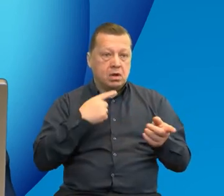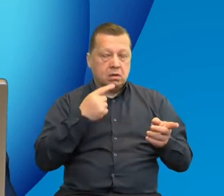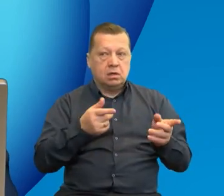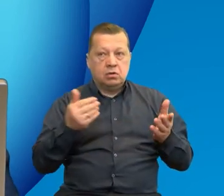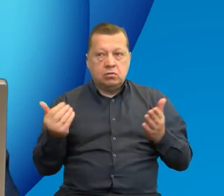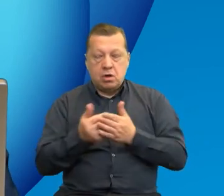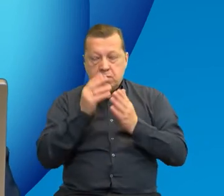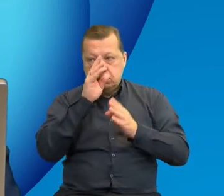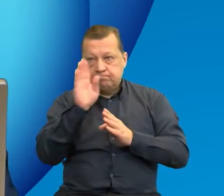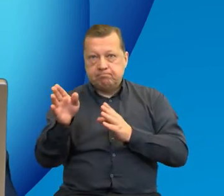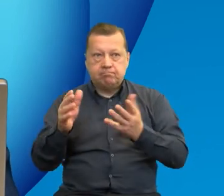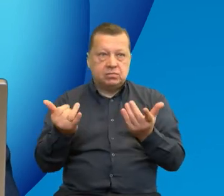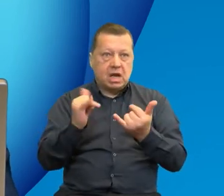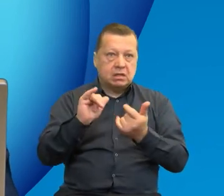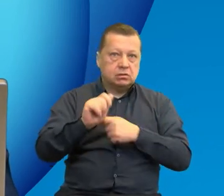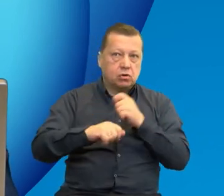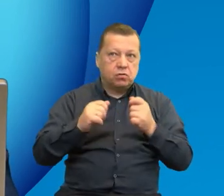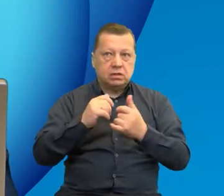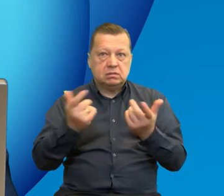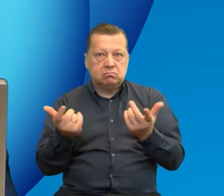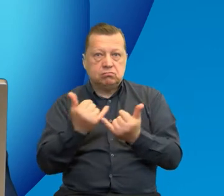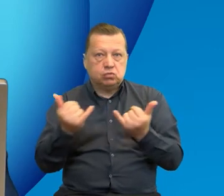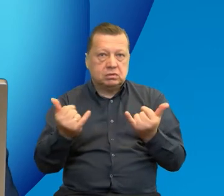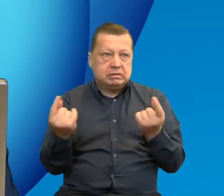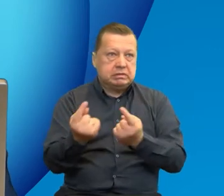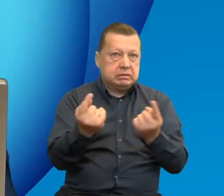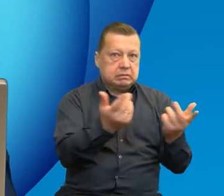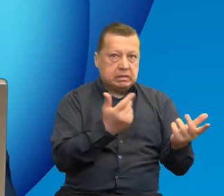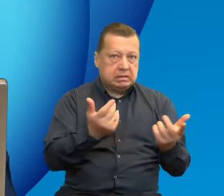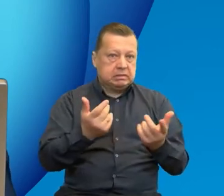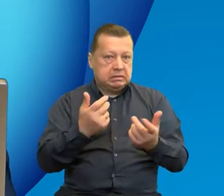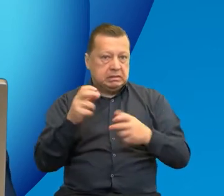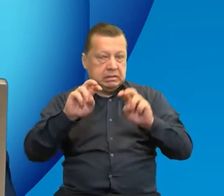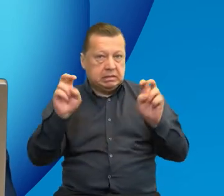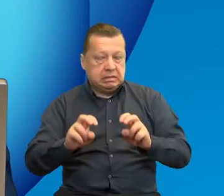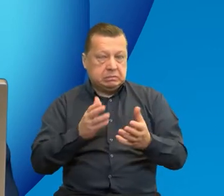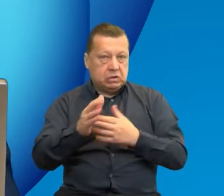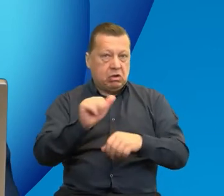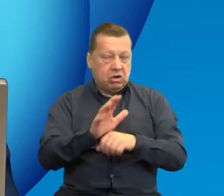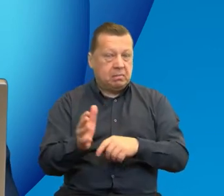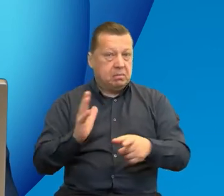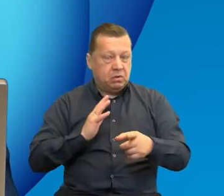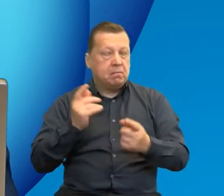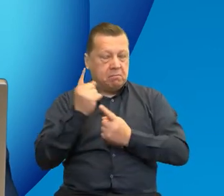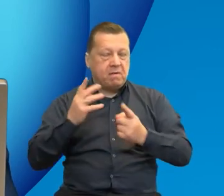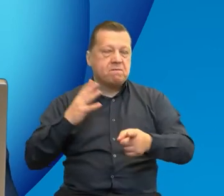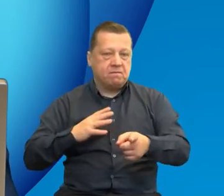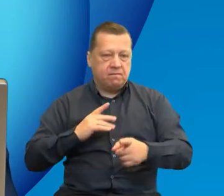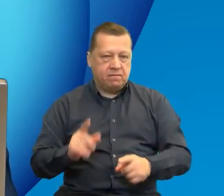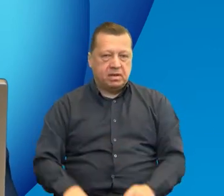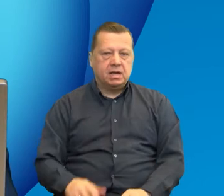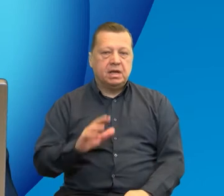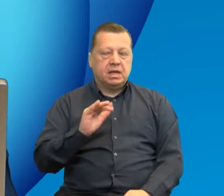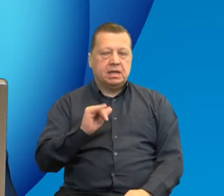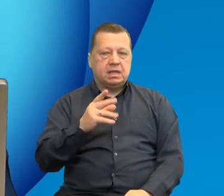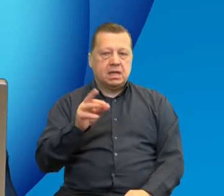nowego klucza do wyjścia z sytuacji. Chociażby jakim właśnie był kryzys związany z COVID. Programy Interreg stawiają na